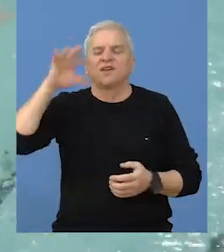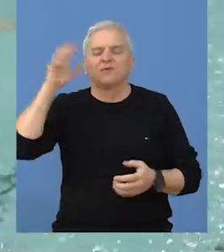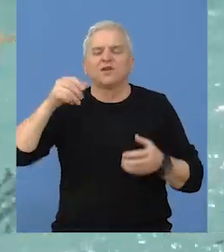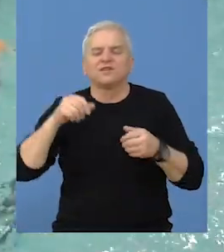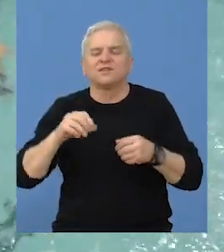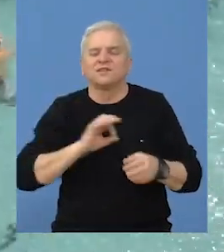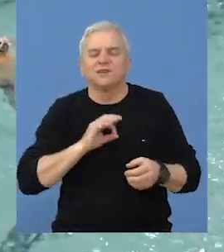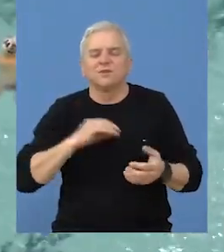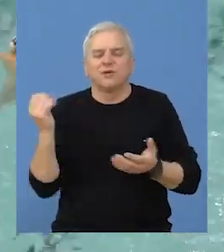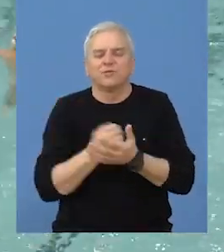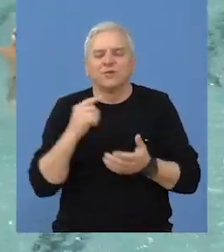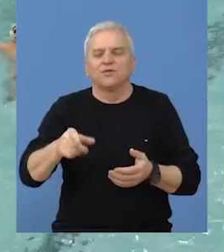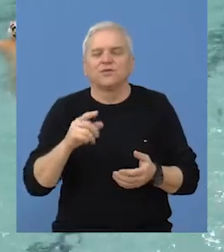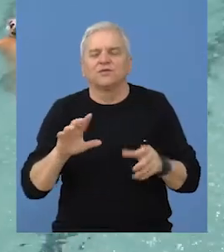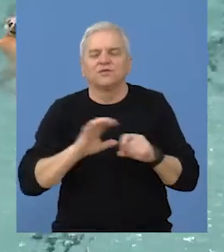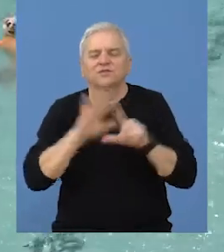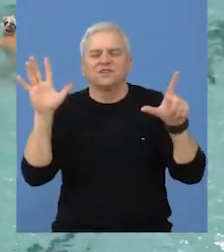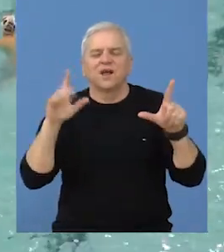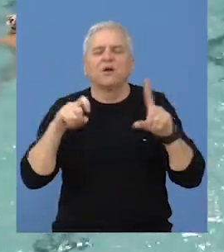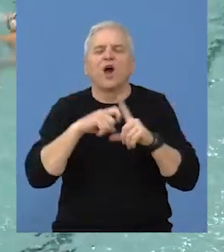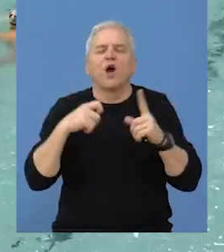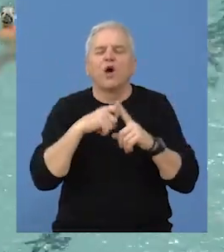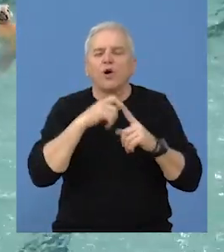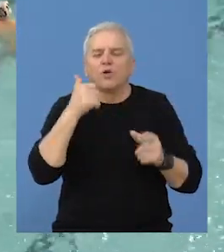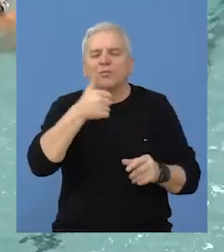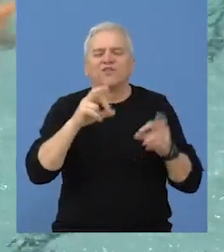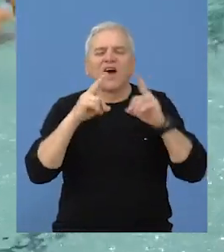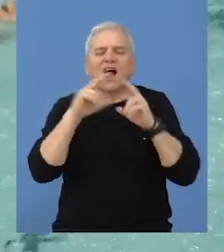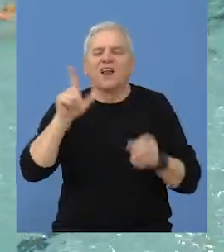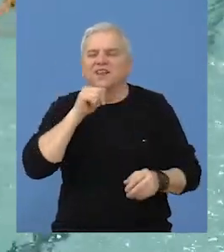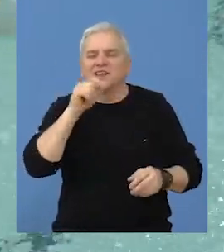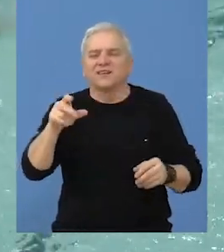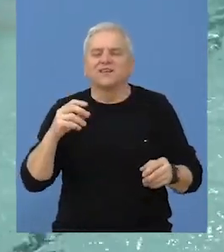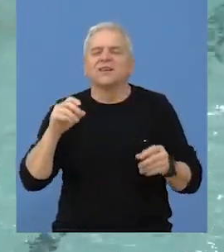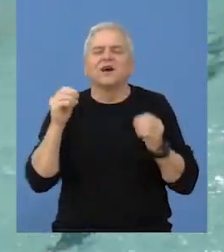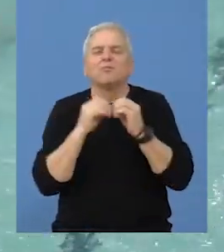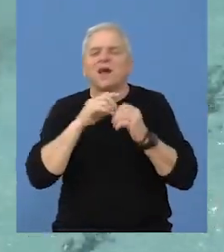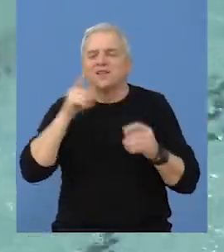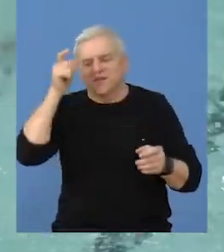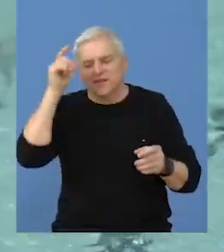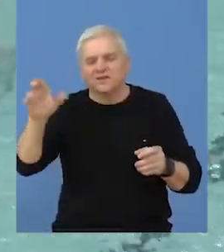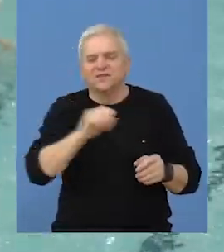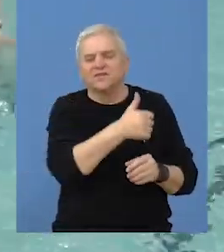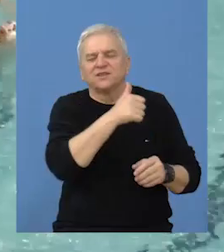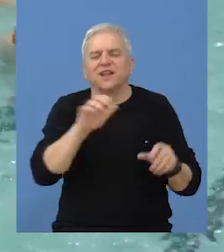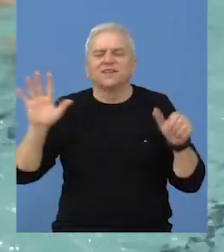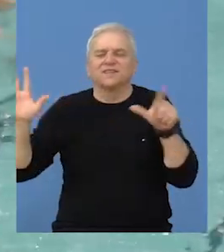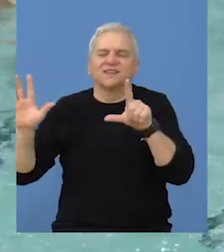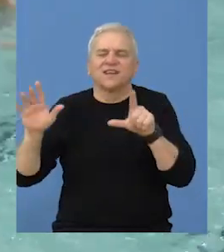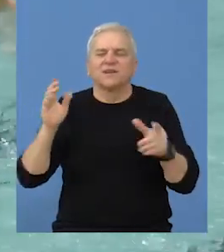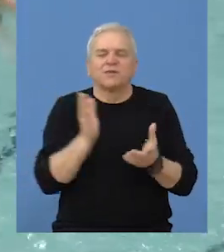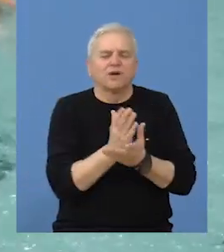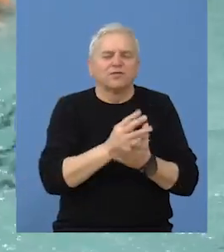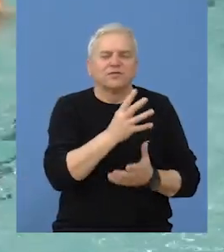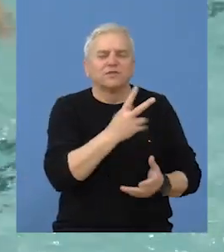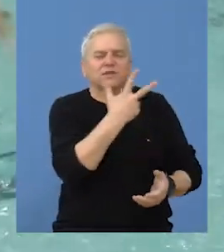Vaterpolisti Bečeja savladali su u okviru 17. kola prve A lige Srbije ekipu banjice rezultatom 11.7